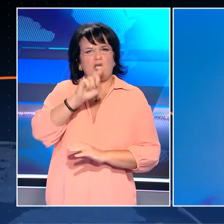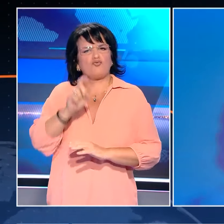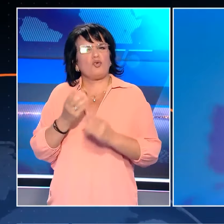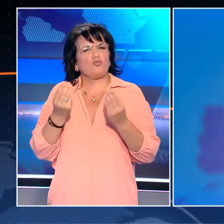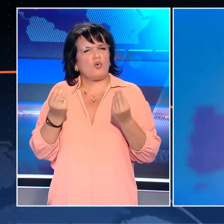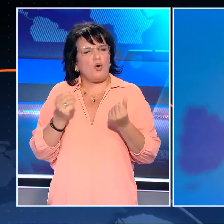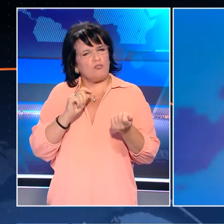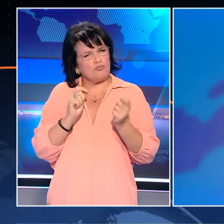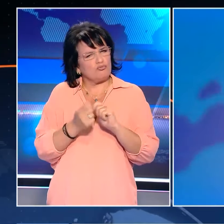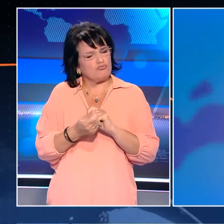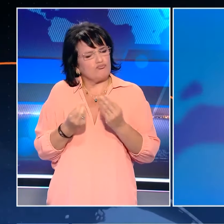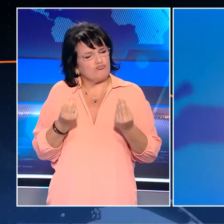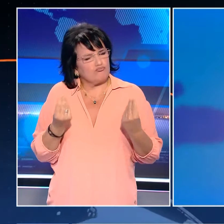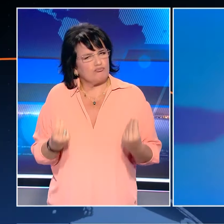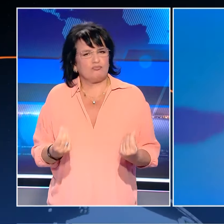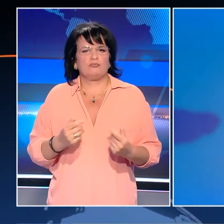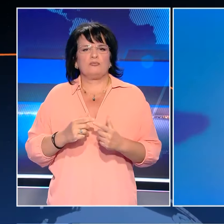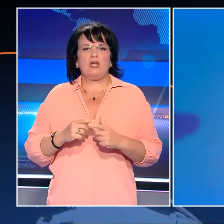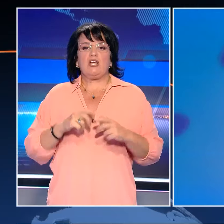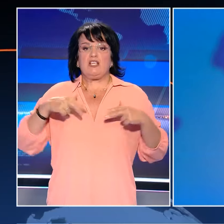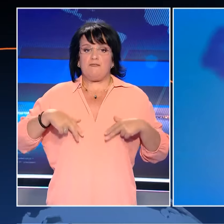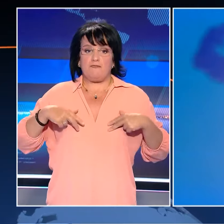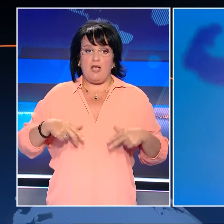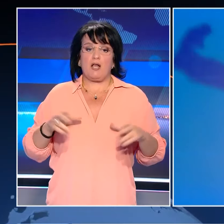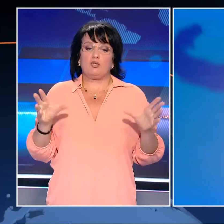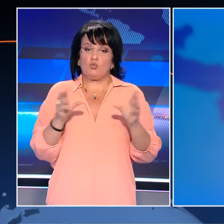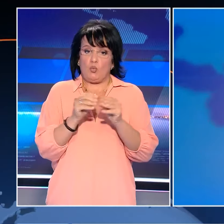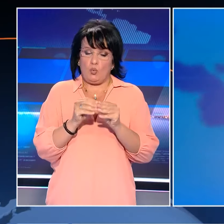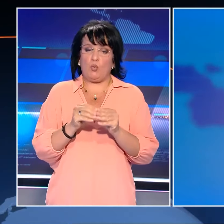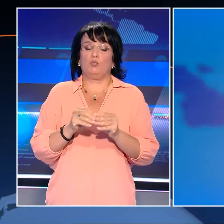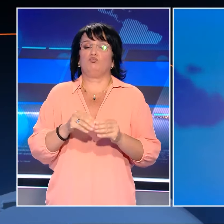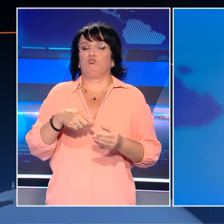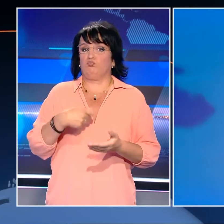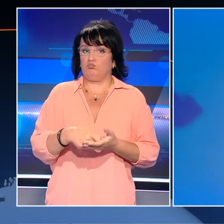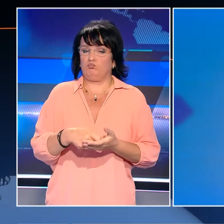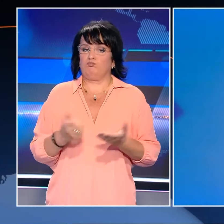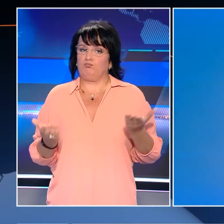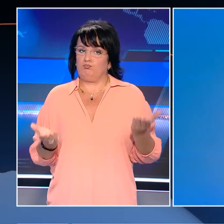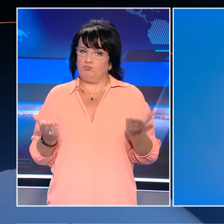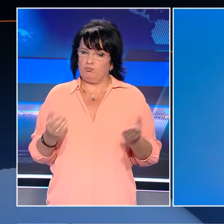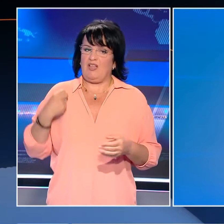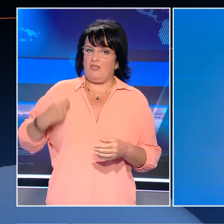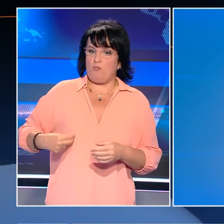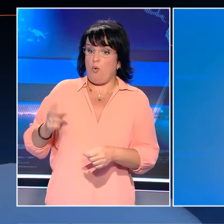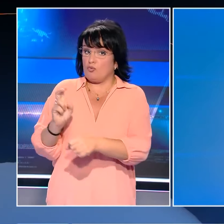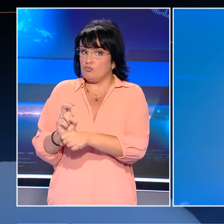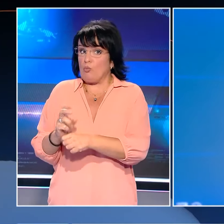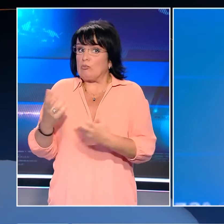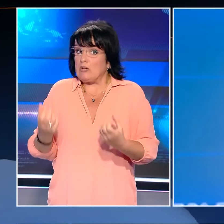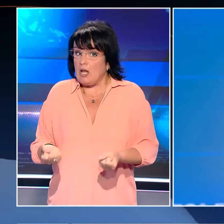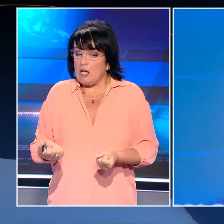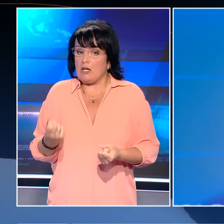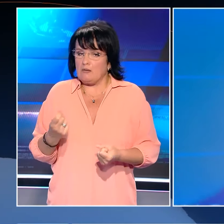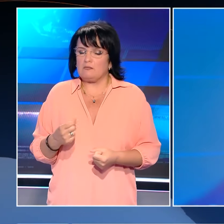Υπότιτλοι AUTHORWAVE Είναι ζυγισμένο με το βλέμμα στα δημοσιονομικά περιθώρια την ώρα που η